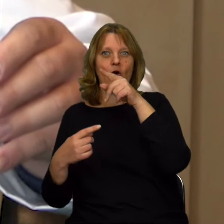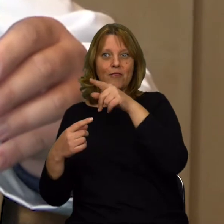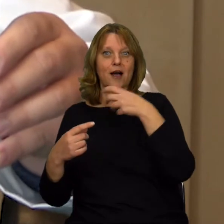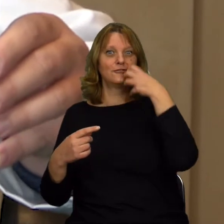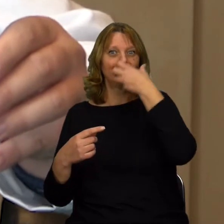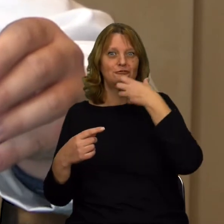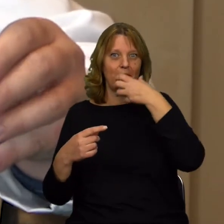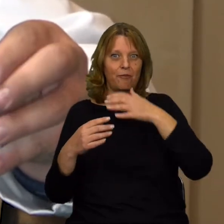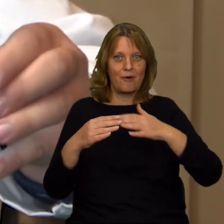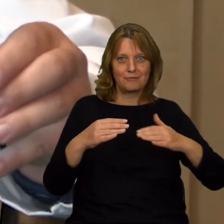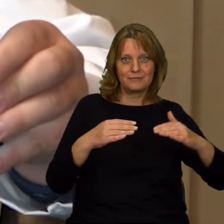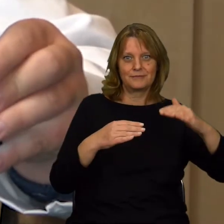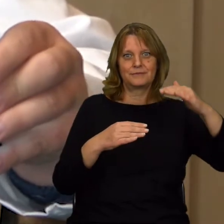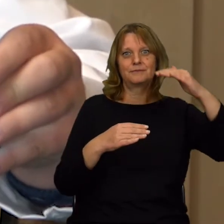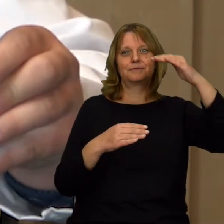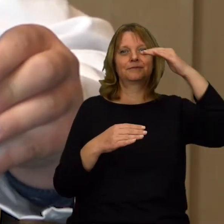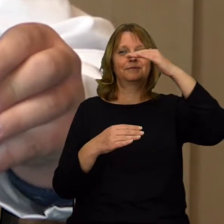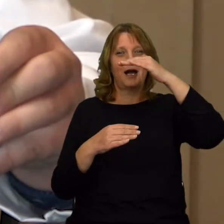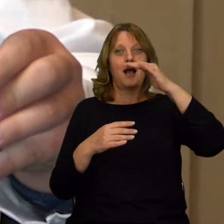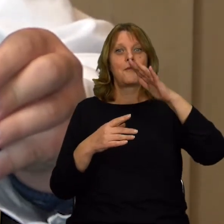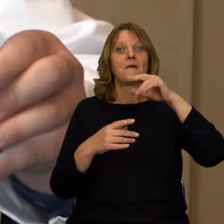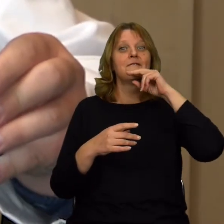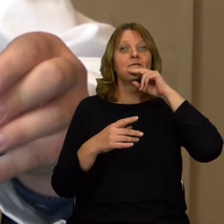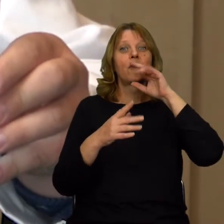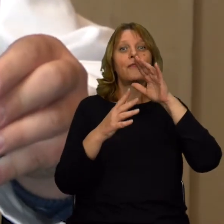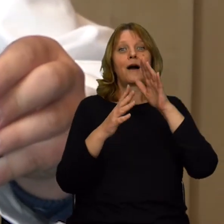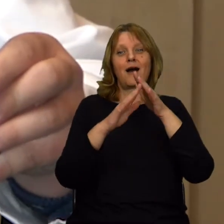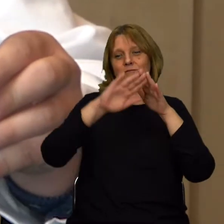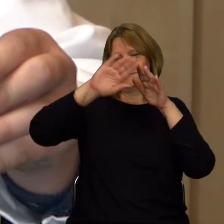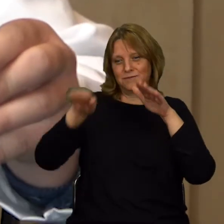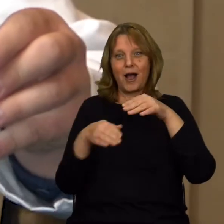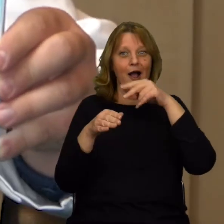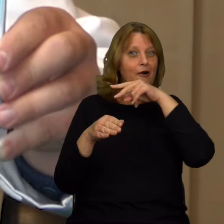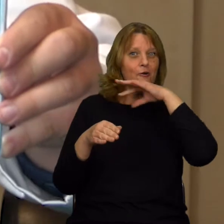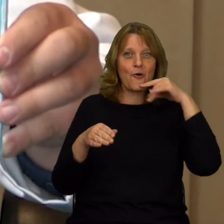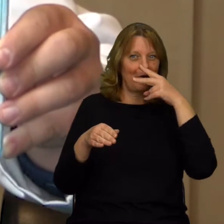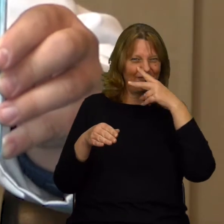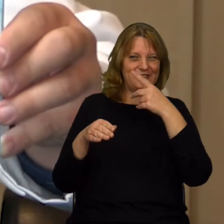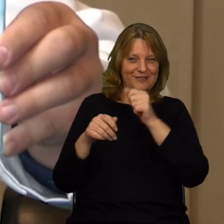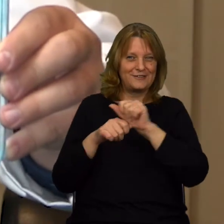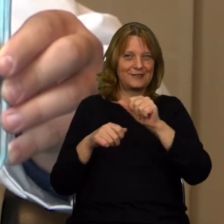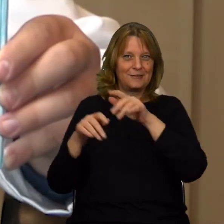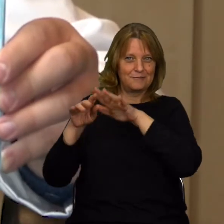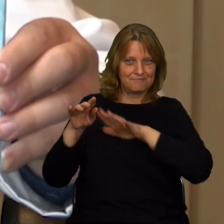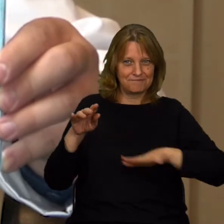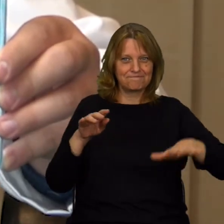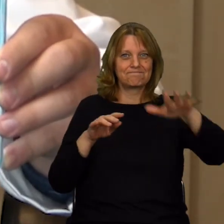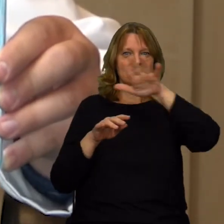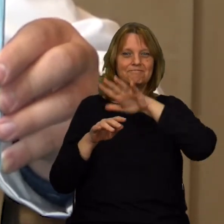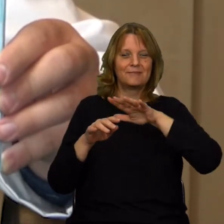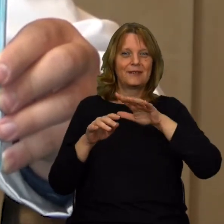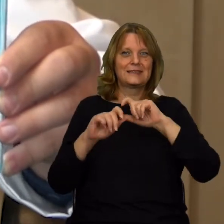miejscu jest ogrzana, będzie się unosiła. Następnie ta woda już pchnęła ten barwnik i nasza woda